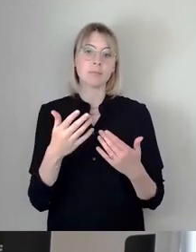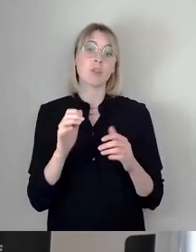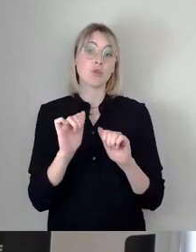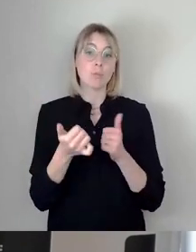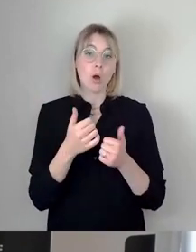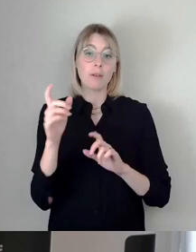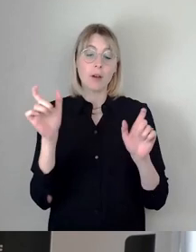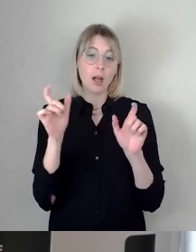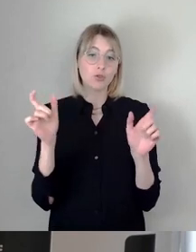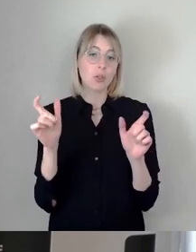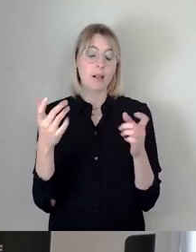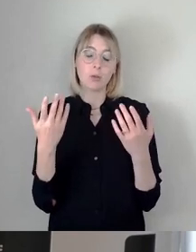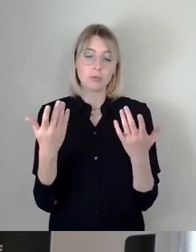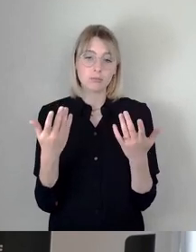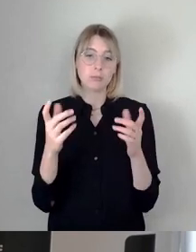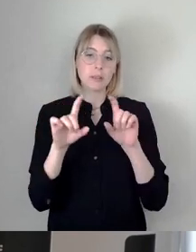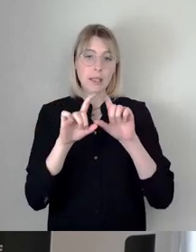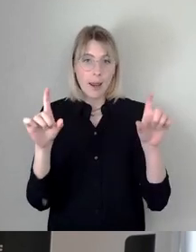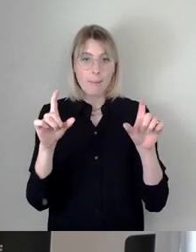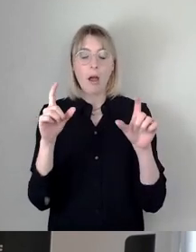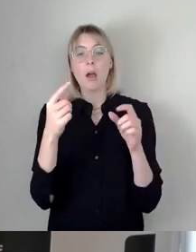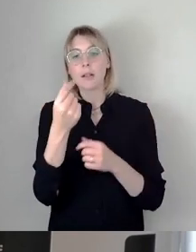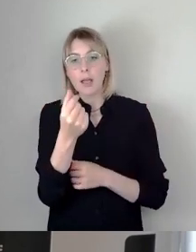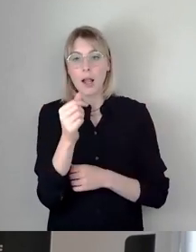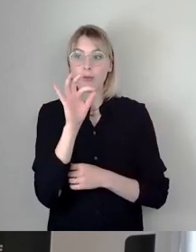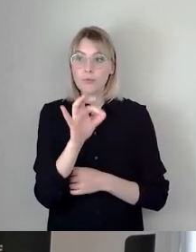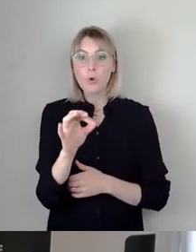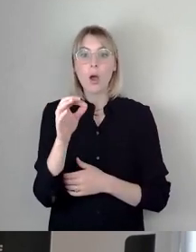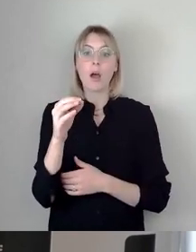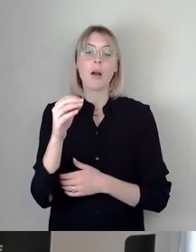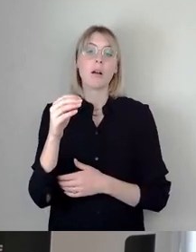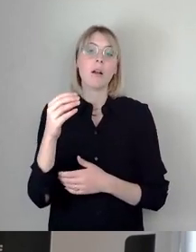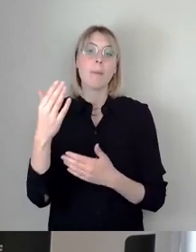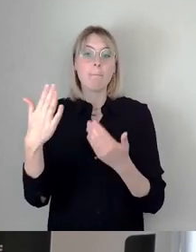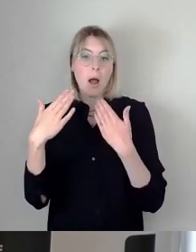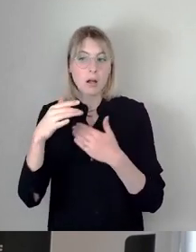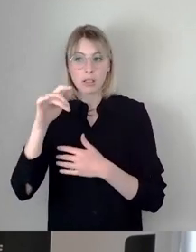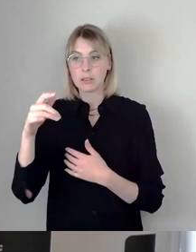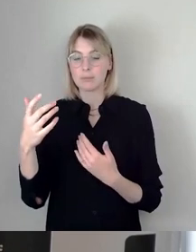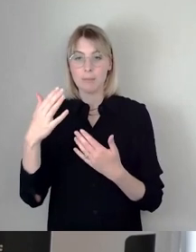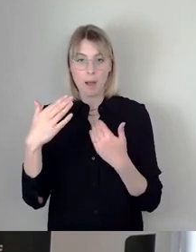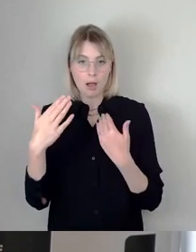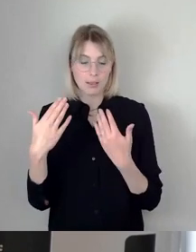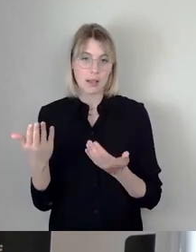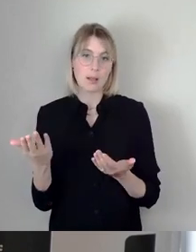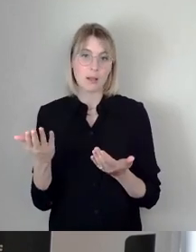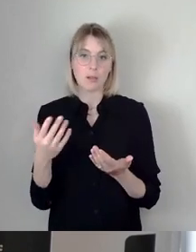was die Stadt fürs Marketing nutzen kann. Ein Marketing-Level, den wir so nie erreichen könnten.